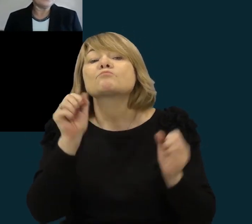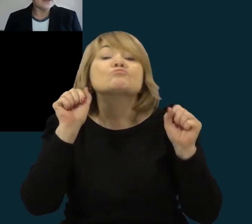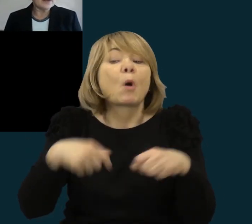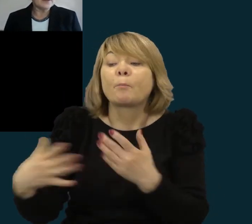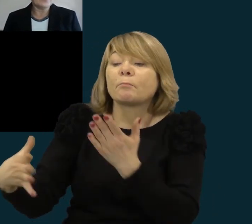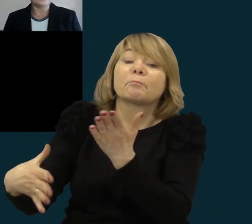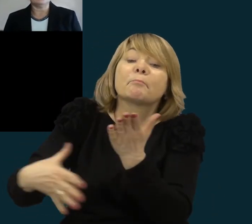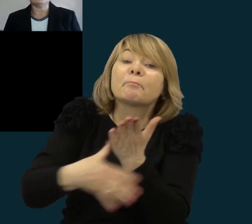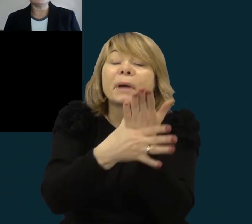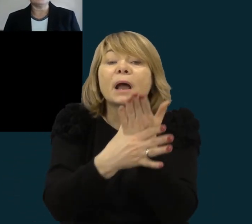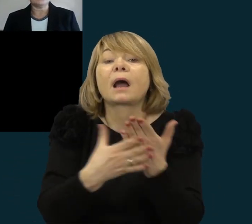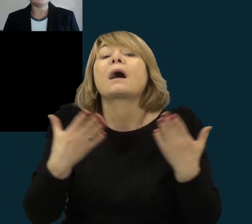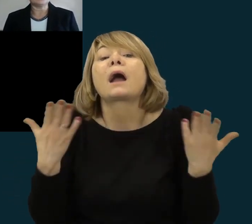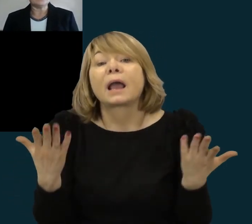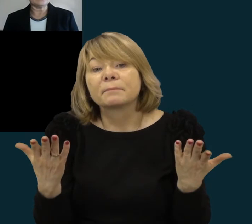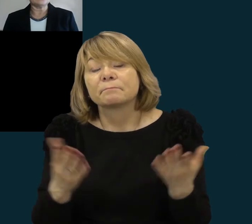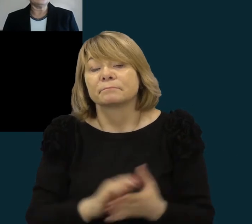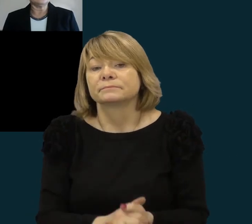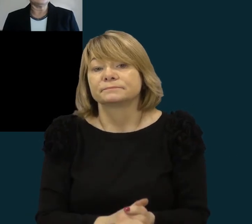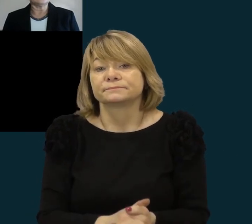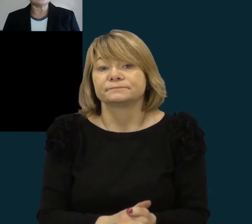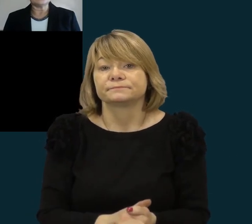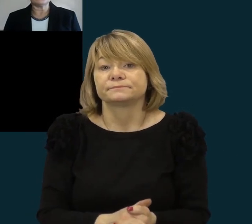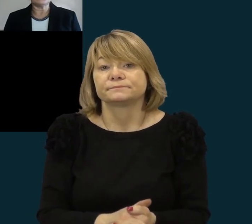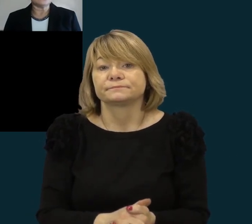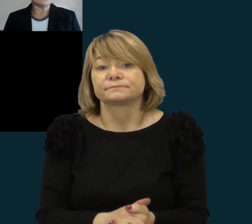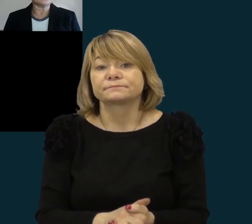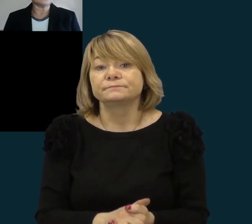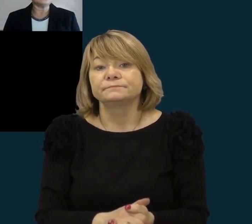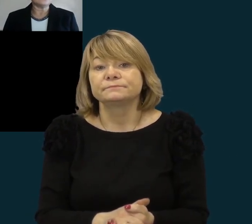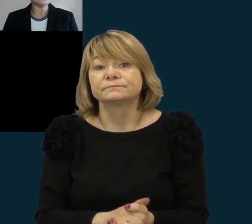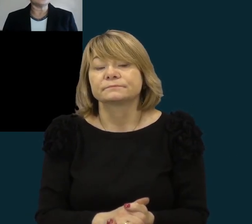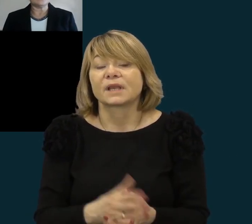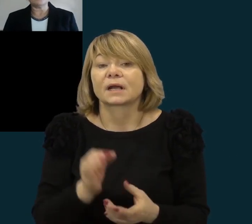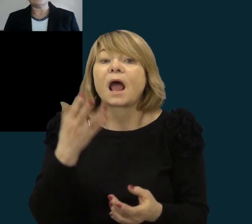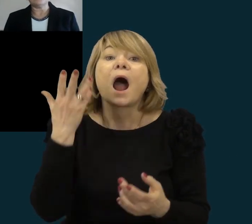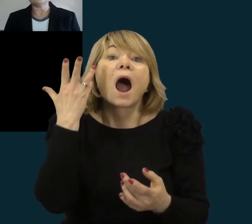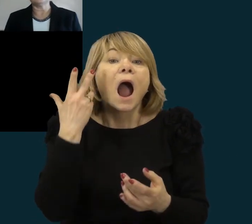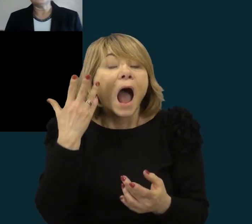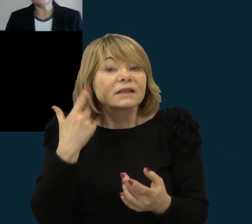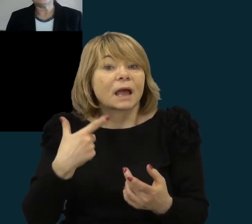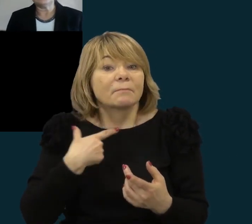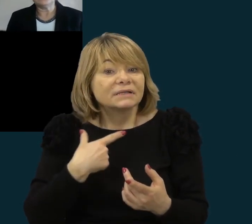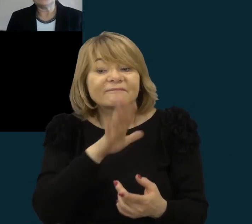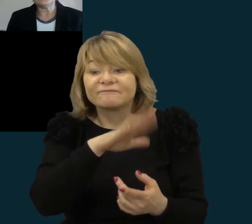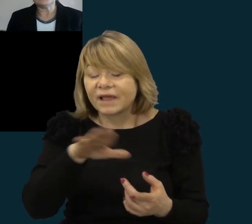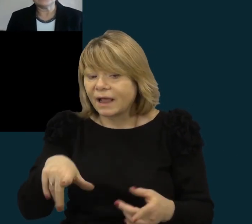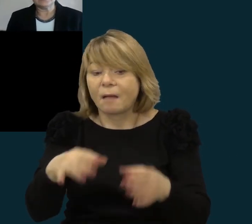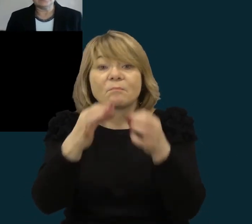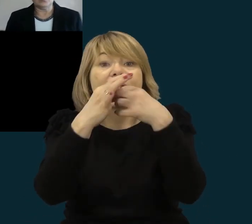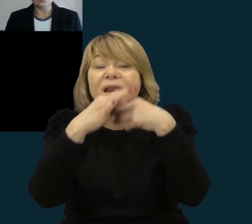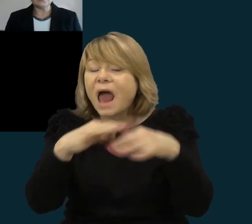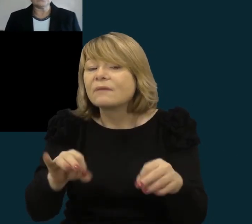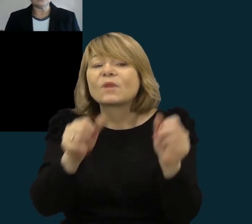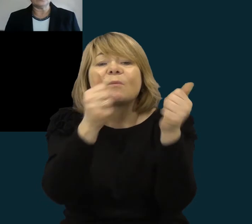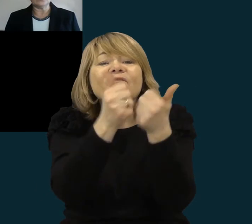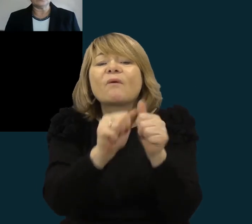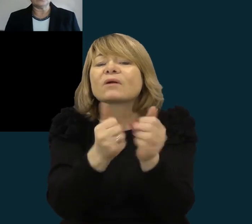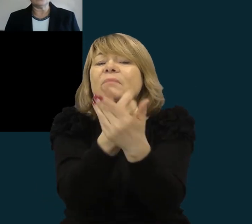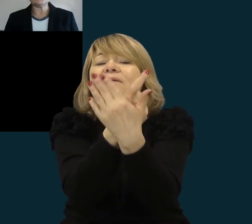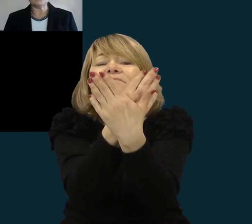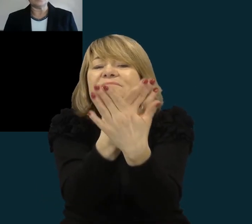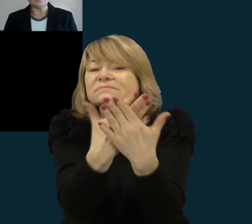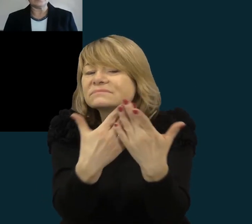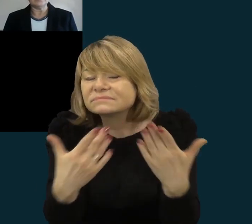padėti vaikam atlikti tas užduotis. Ir kada mes mokiniam leidom įvairiais, vat sakykim, būdais, įvairiomis